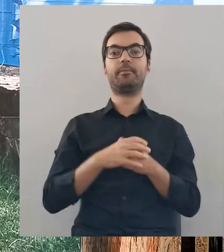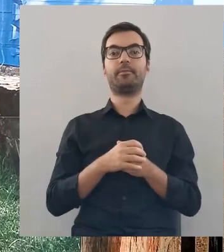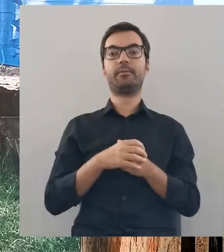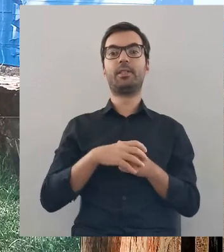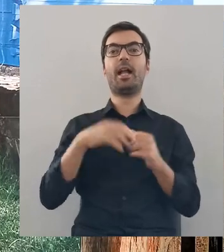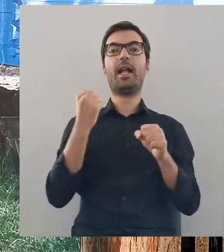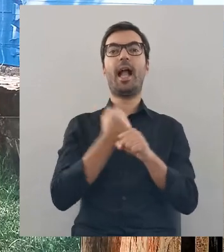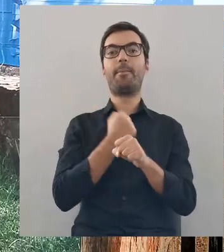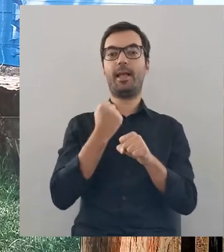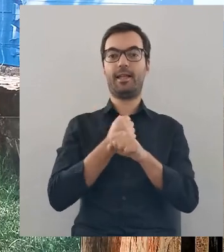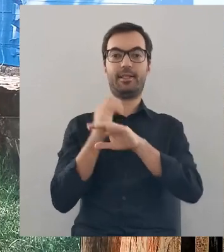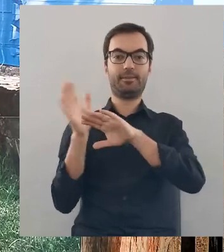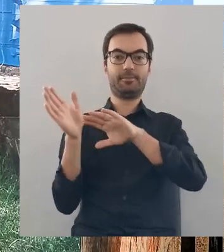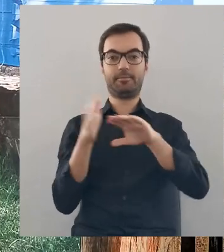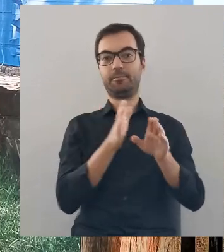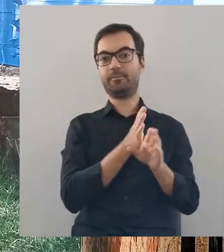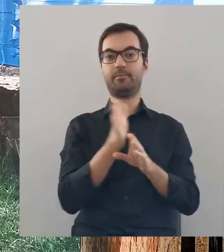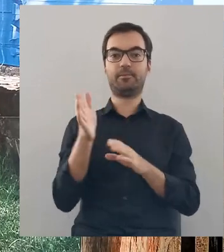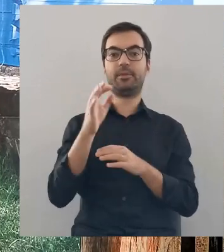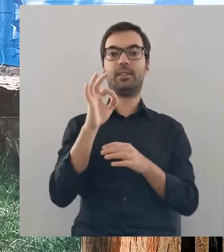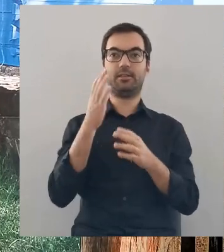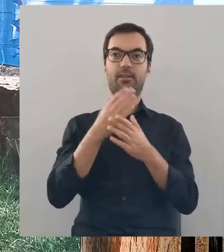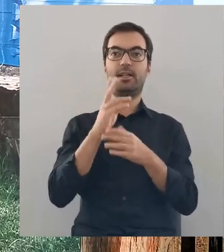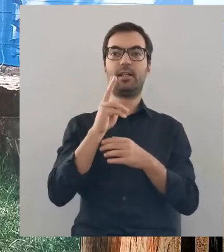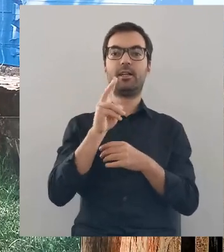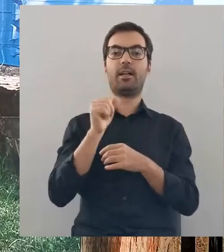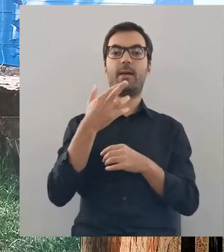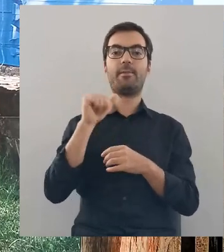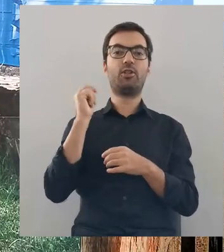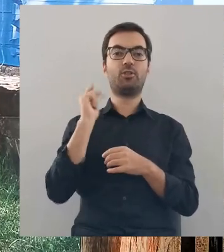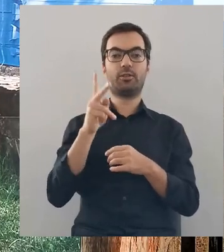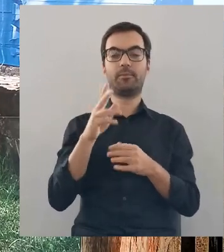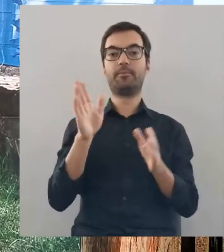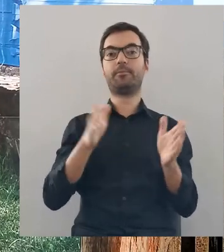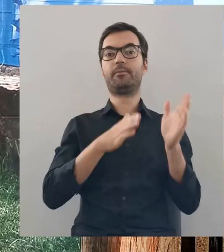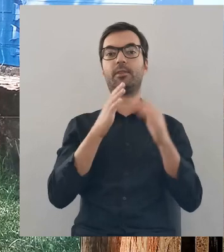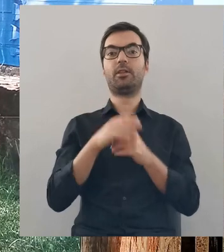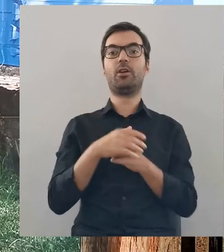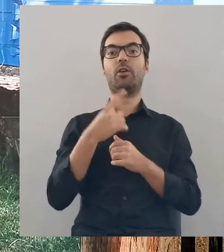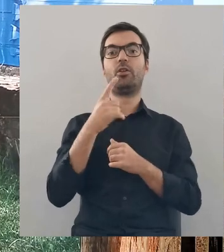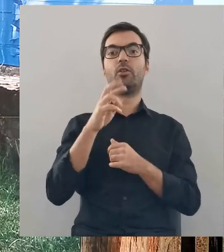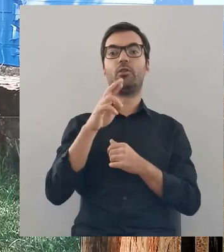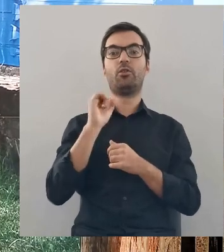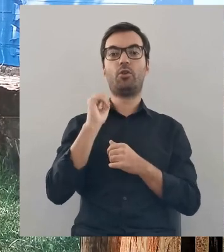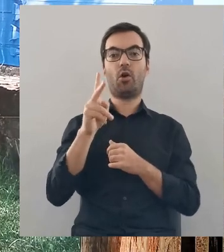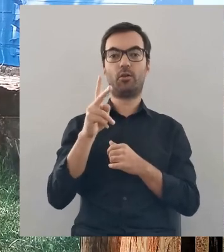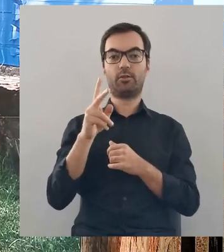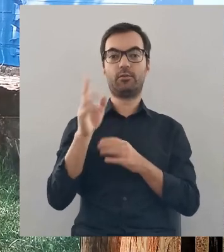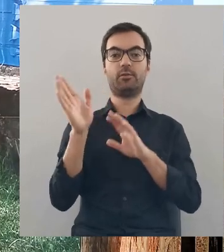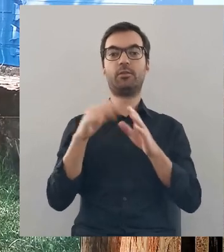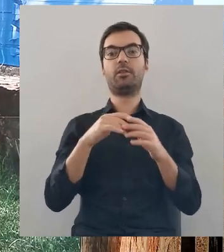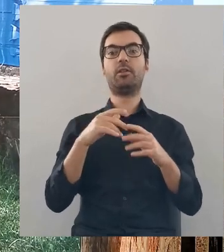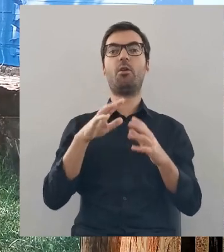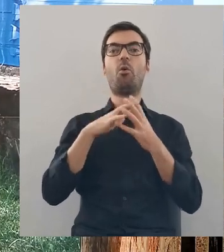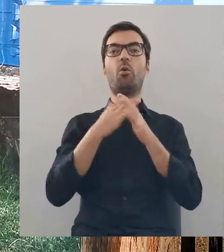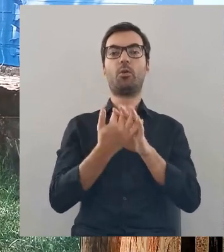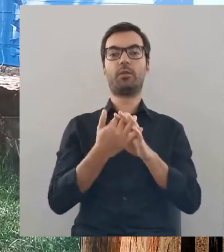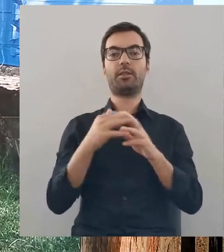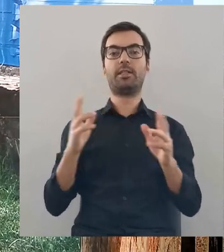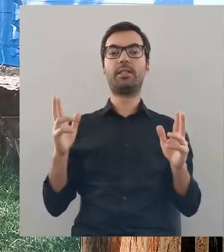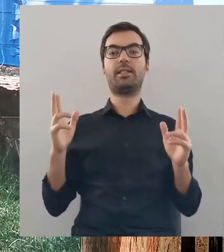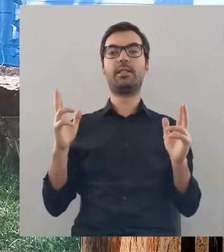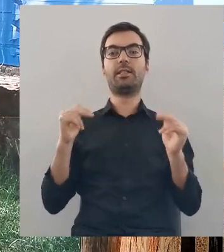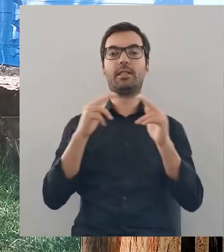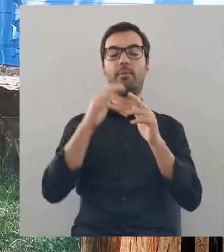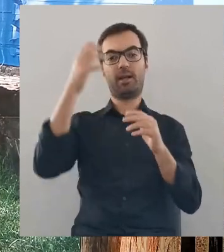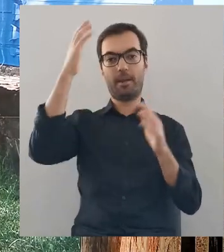niegdysiejszy kamieniec, a dzisiaj tylko kamieńczyk. Mijamy brok z ruinami zamku